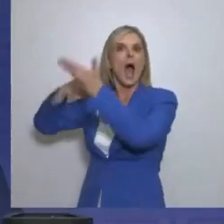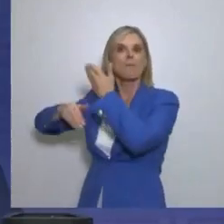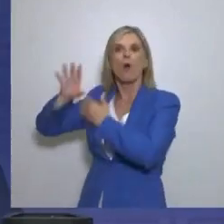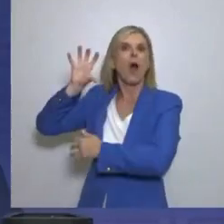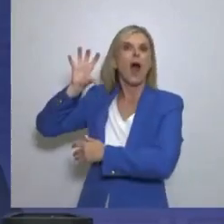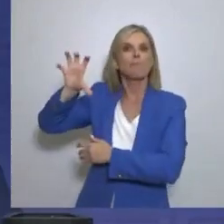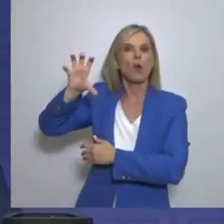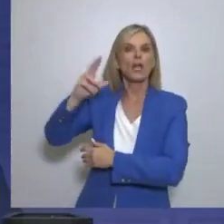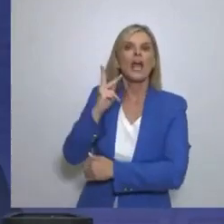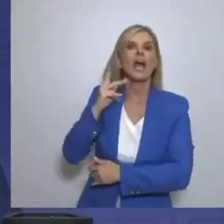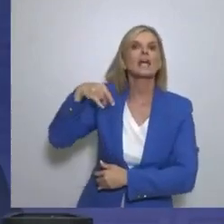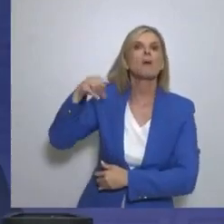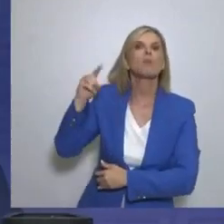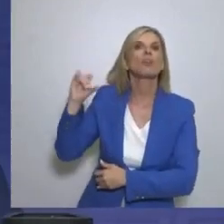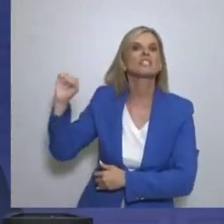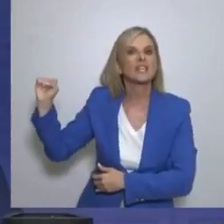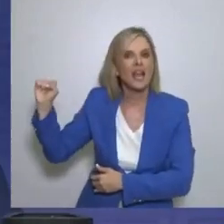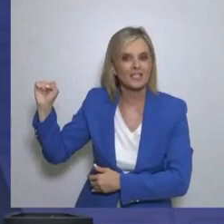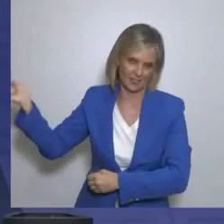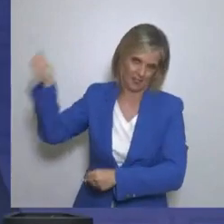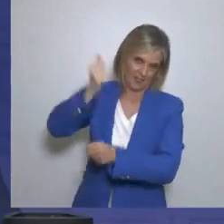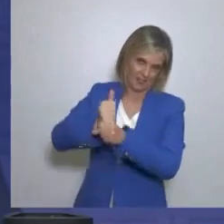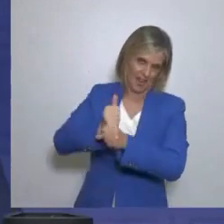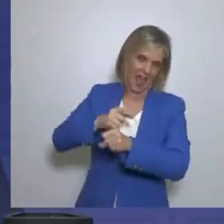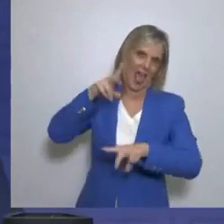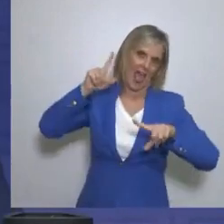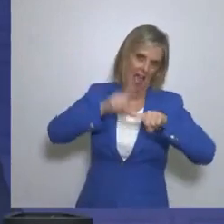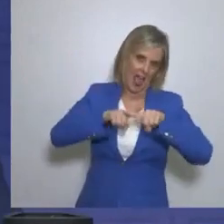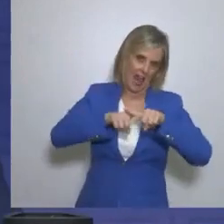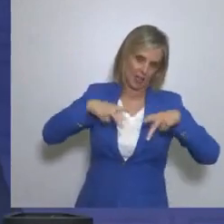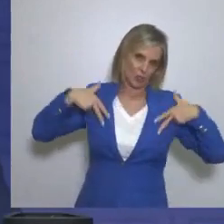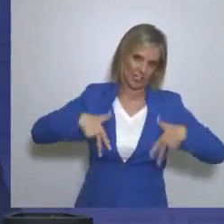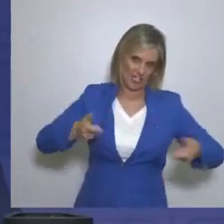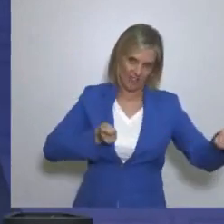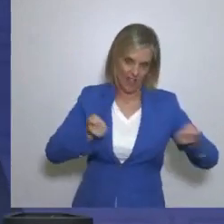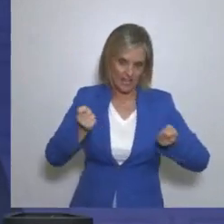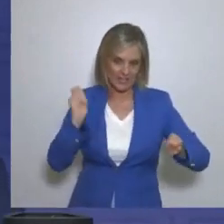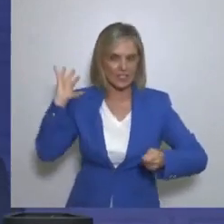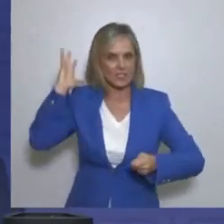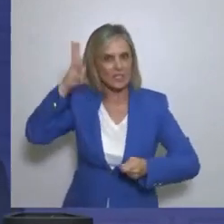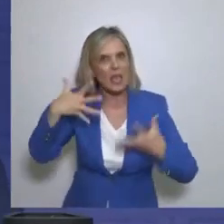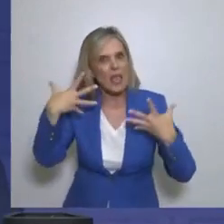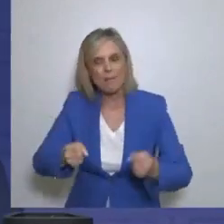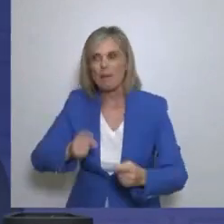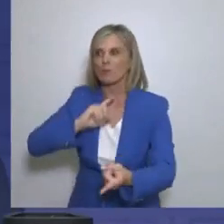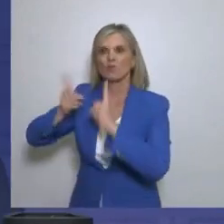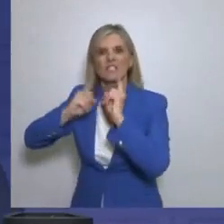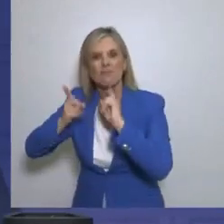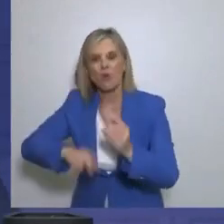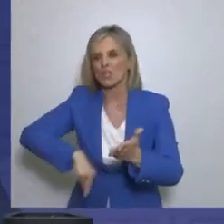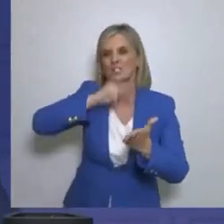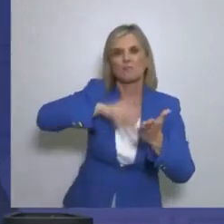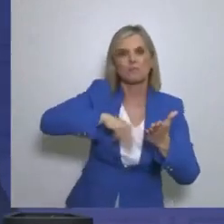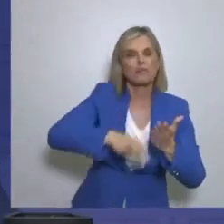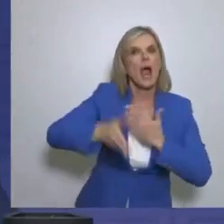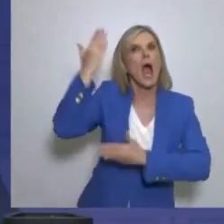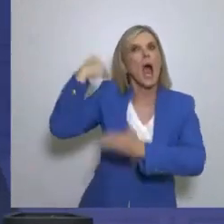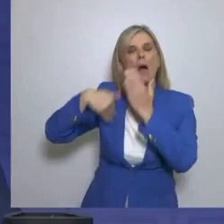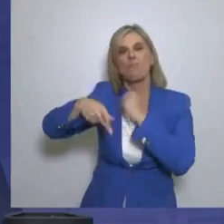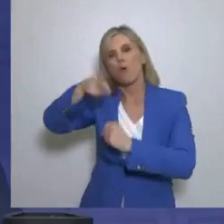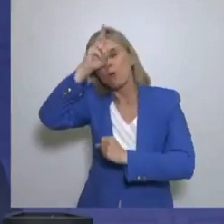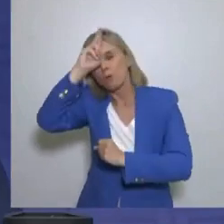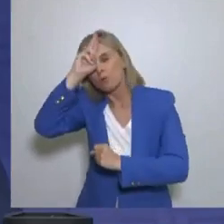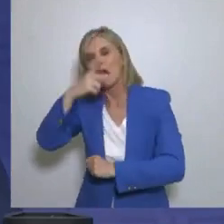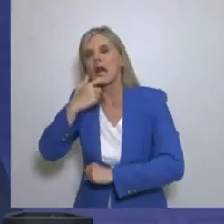Υπάρχουν πραγματικά ετεροβαρείς συμβάσεις Υπάρχουν συμφωνίες, συνθήκες Οι οποίες είναι ετεροβαρείς Και το